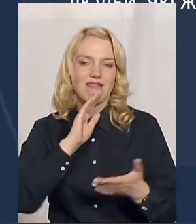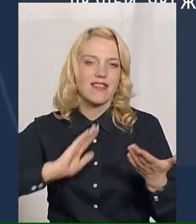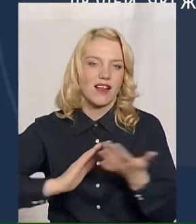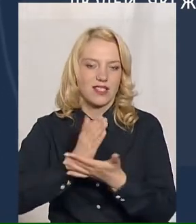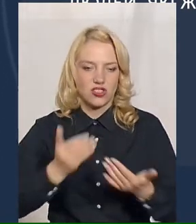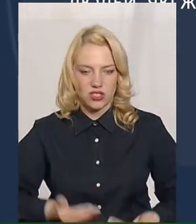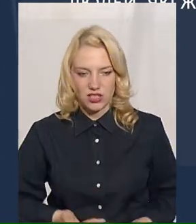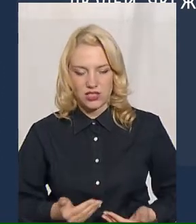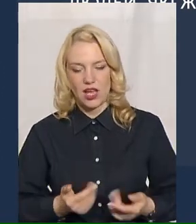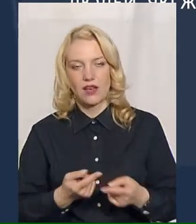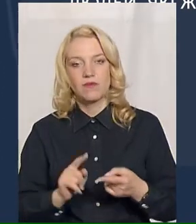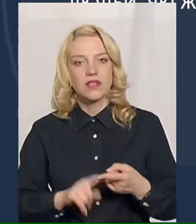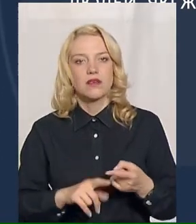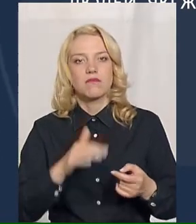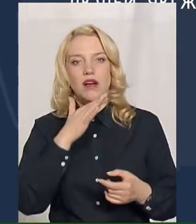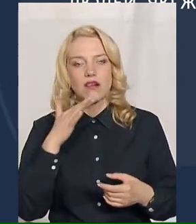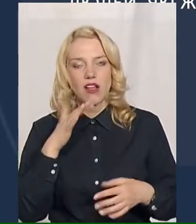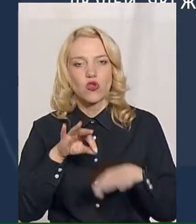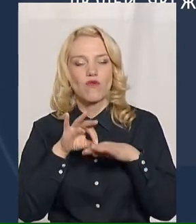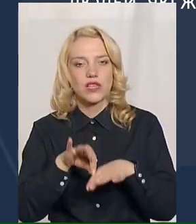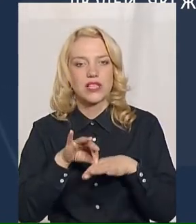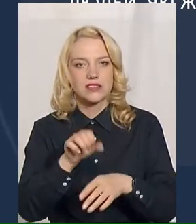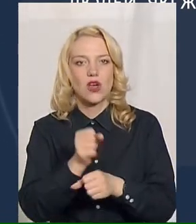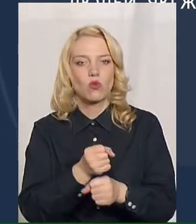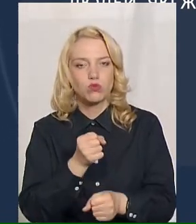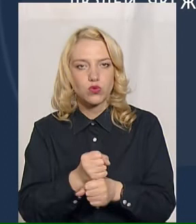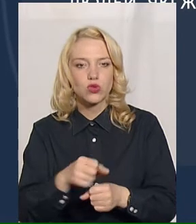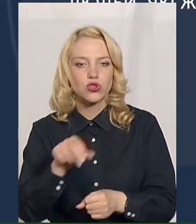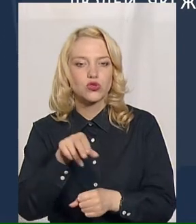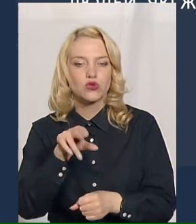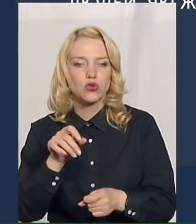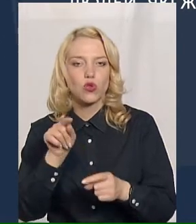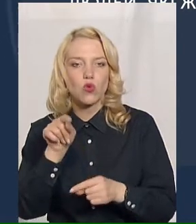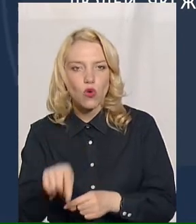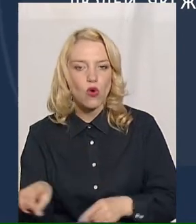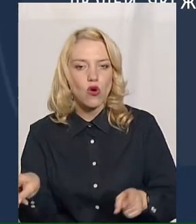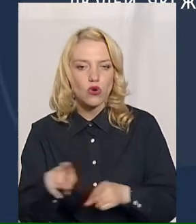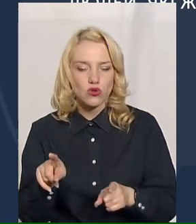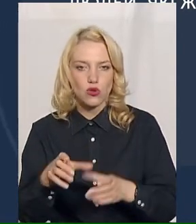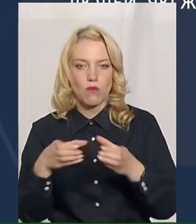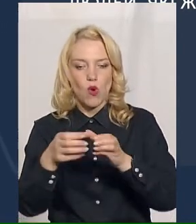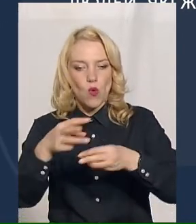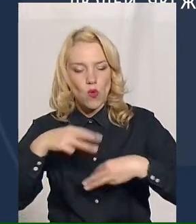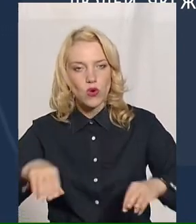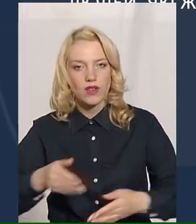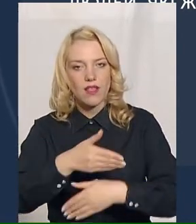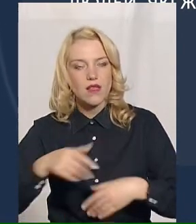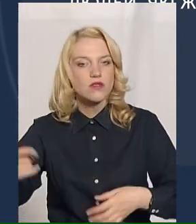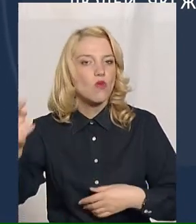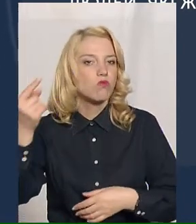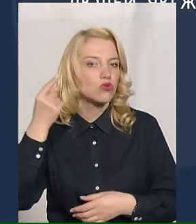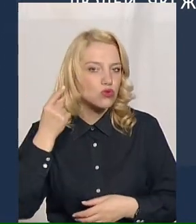вілопозитивних людей. Дуже багато ведеться роботи щодо того, що все-таки уряд нас почув, почув